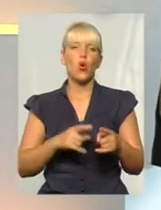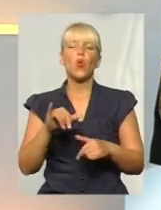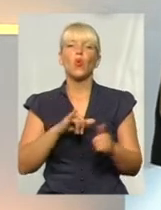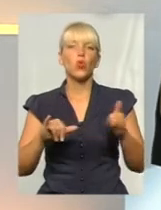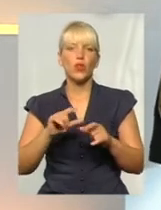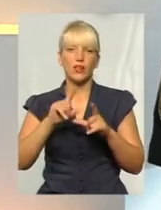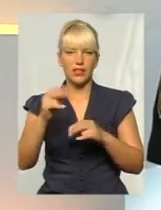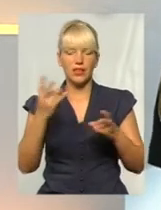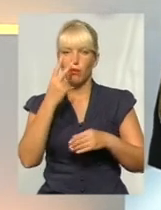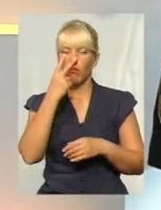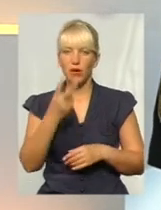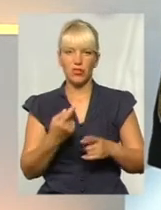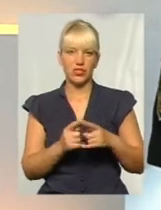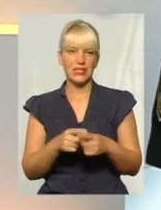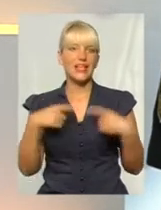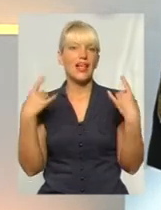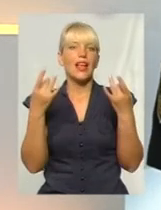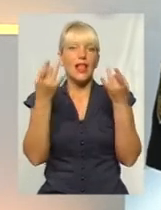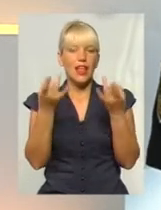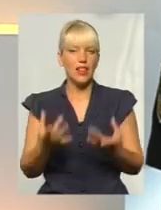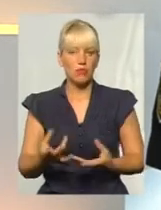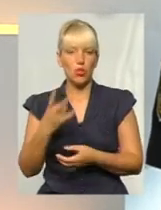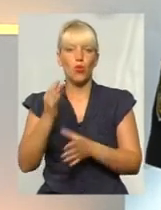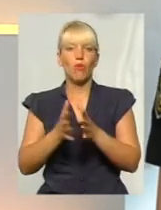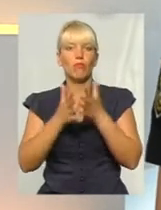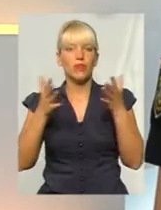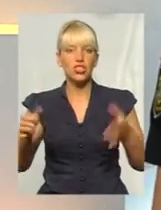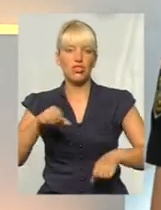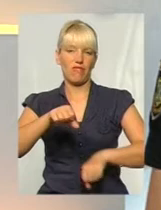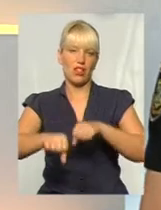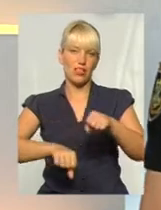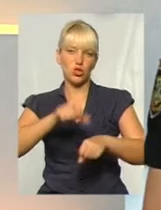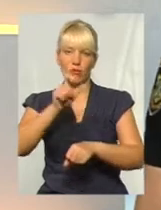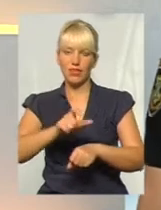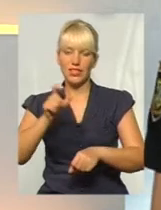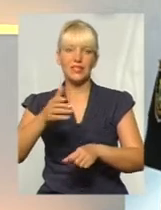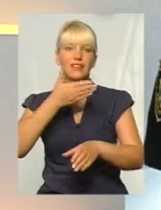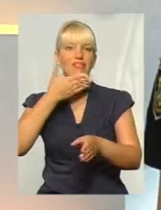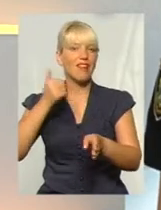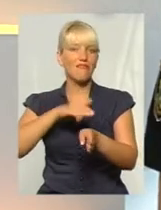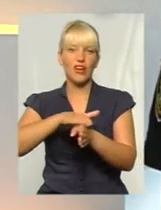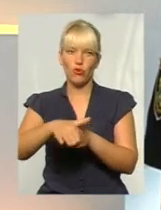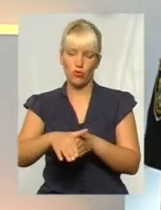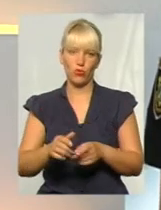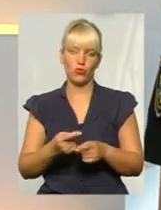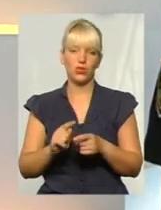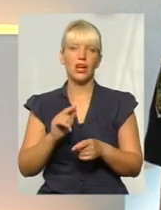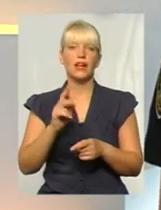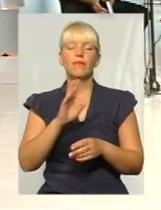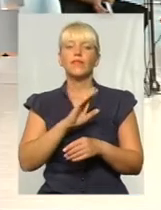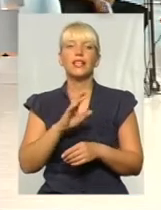бачити хоча б. Це елементарно, але в більшості велосипедистів, на жаль... Не те, щоб не виконується.